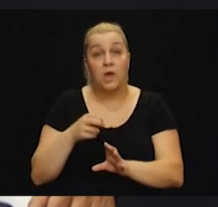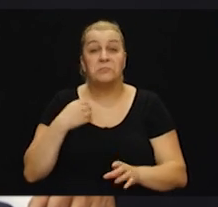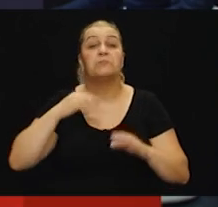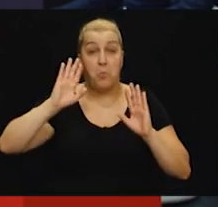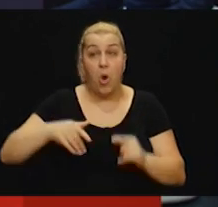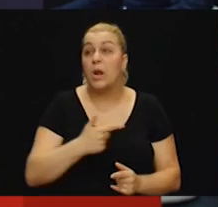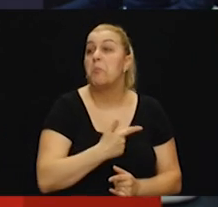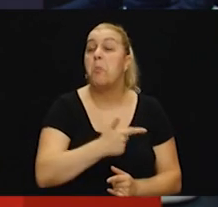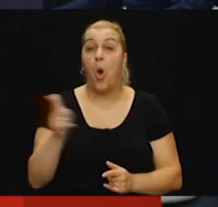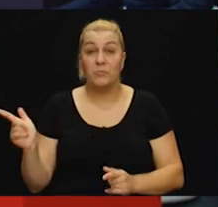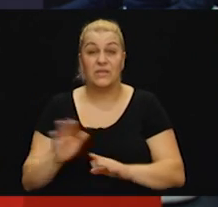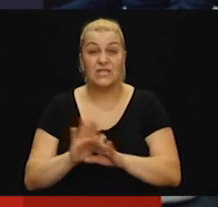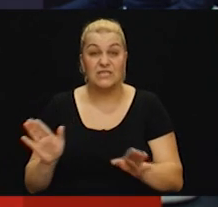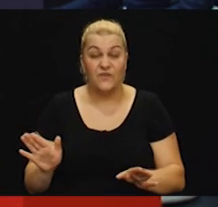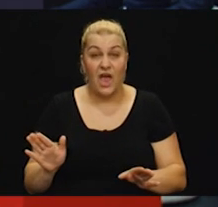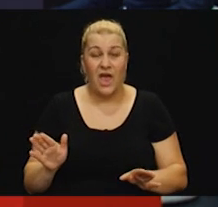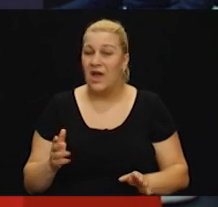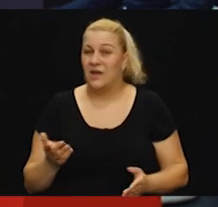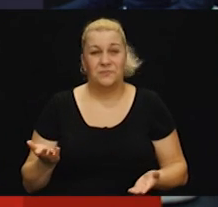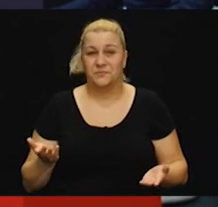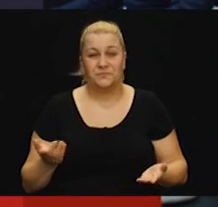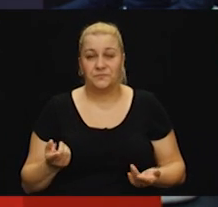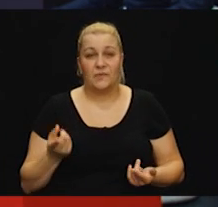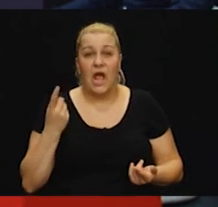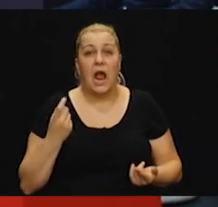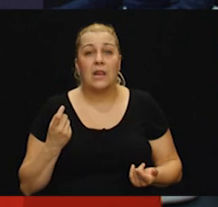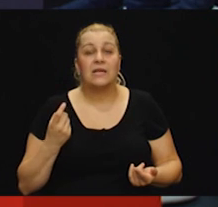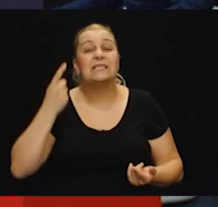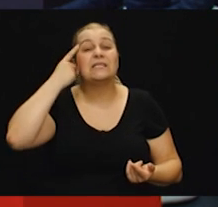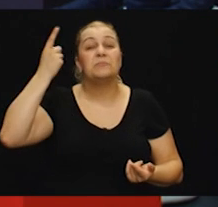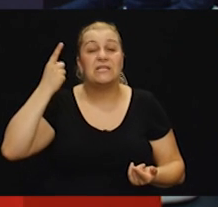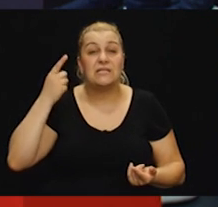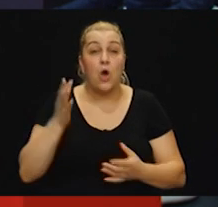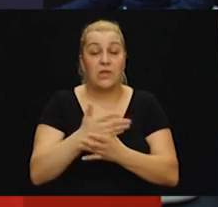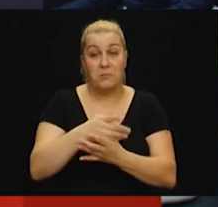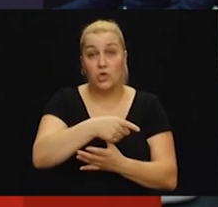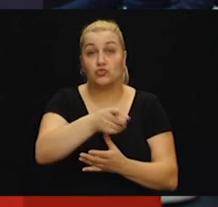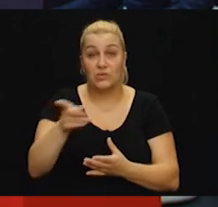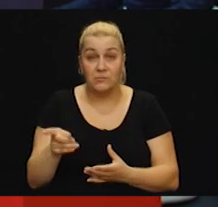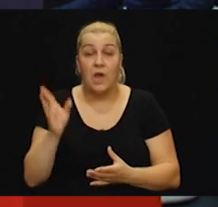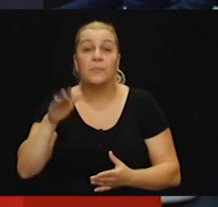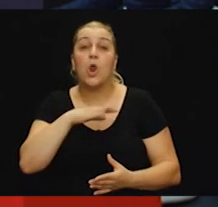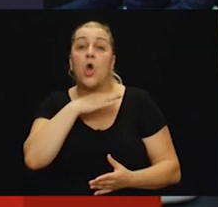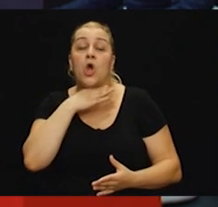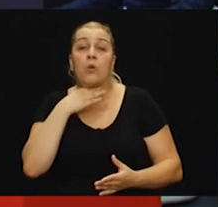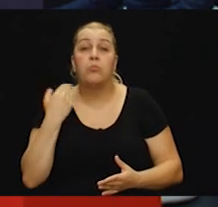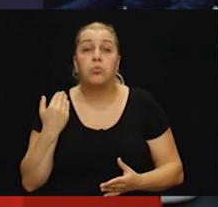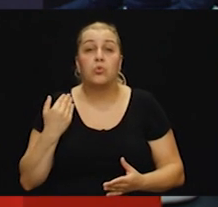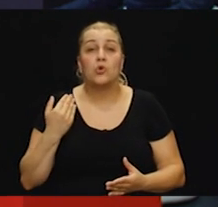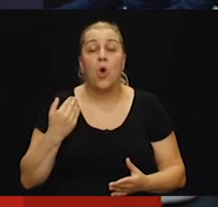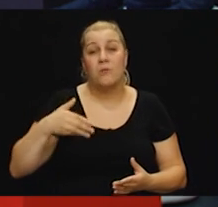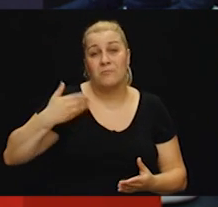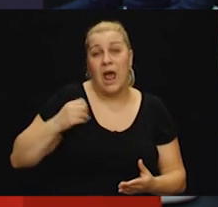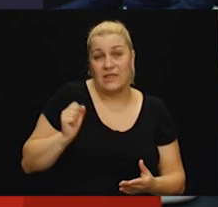upitno. Sve, ali je smisao da tu među njima je bilo dosta ročne vojske.